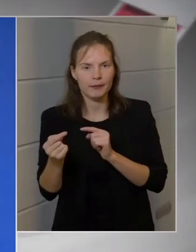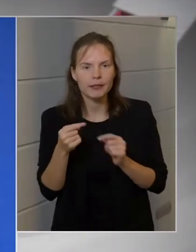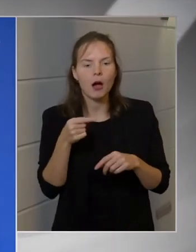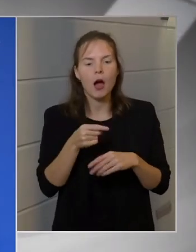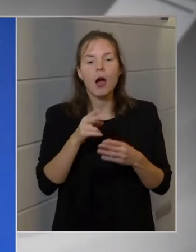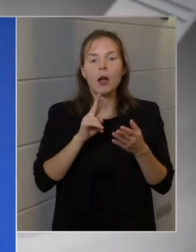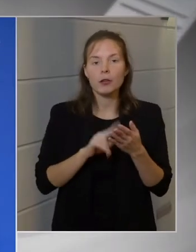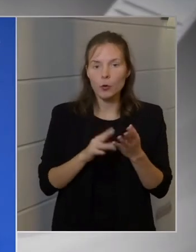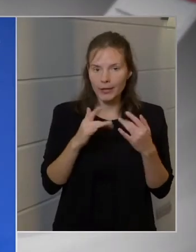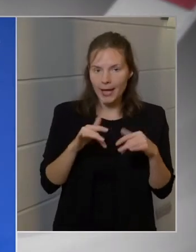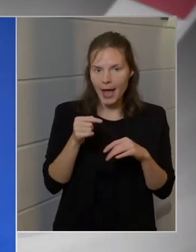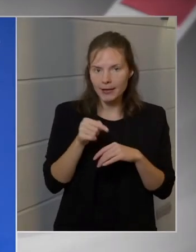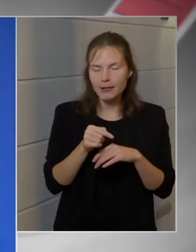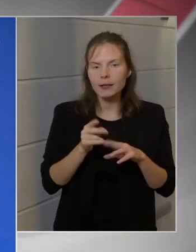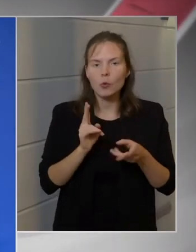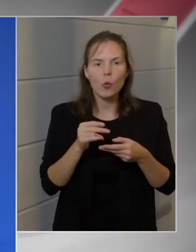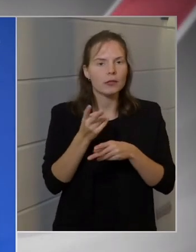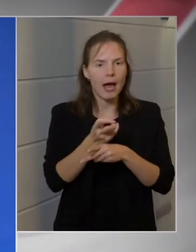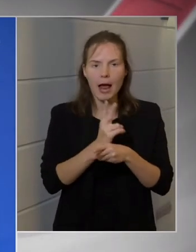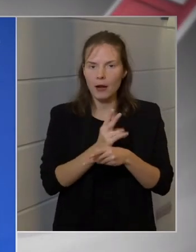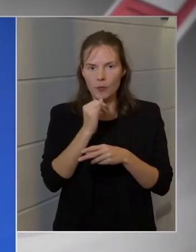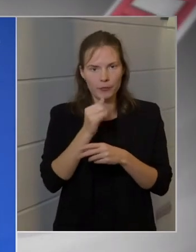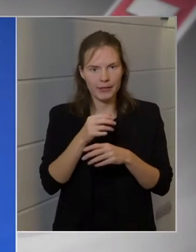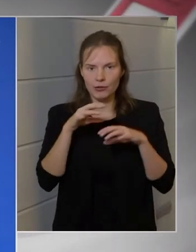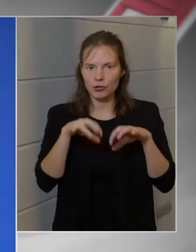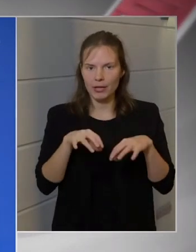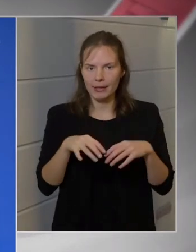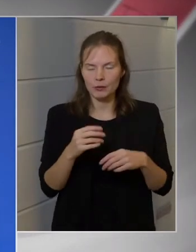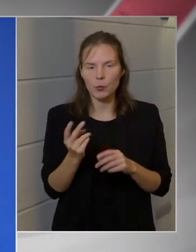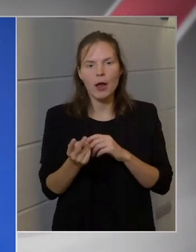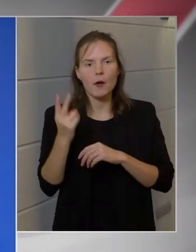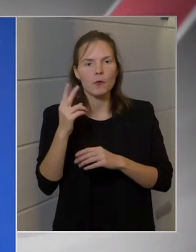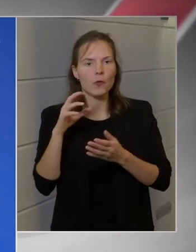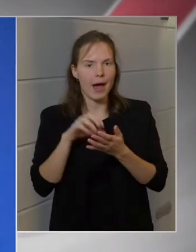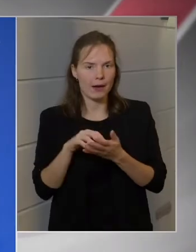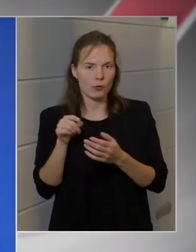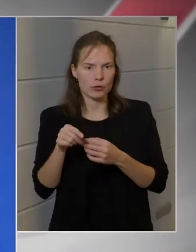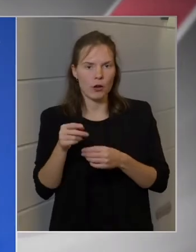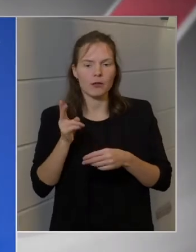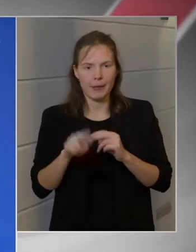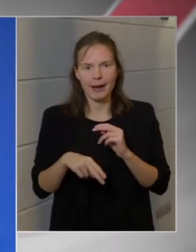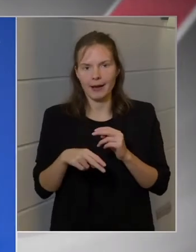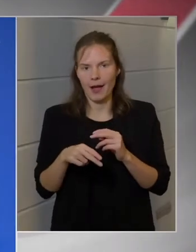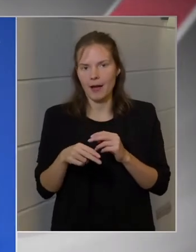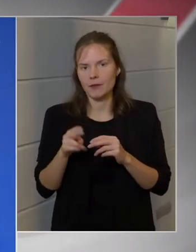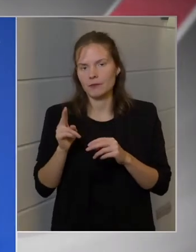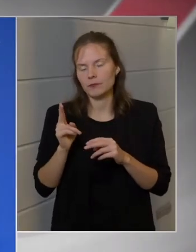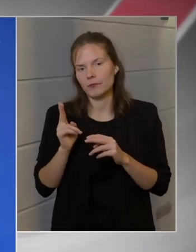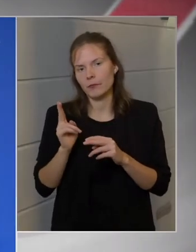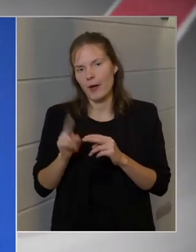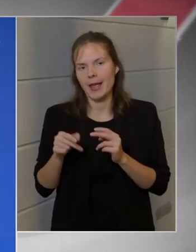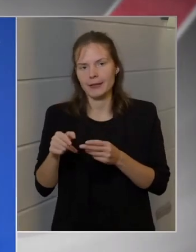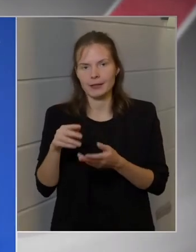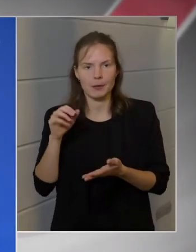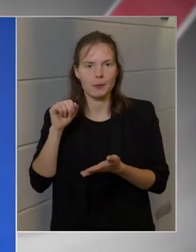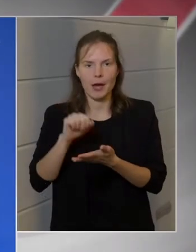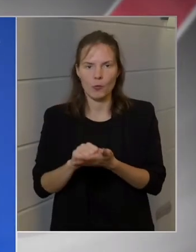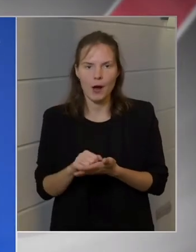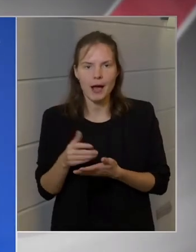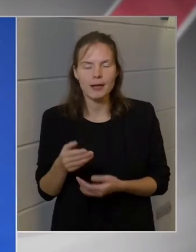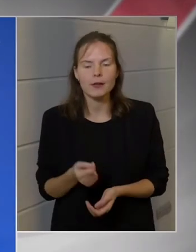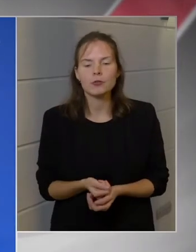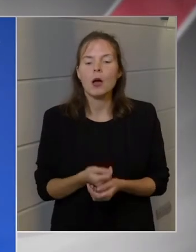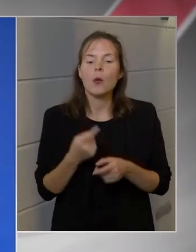világos jogi helyzet, hogy az államnak semmilyen tendője nincs, a fővárosnak pedig be kellene fejezni ezt a beruházást. És van egy politikai vita, ami